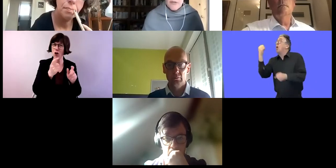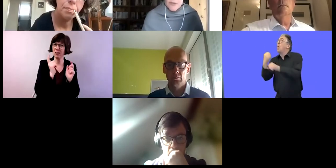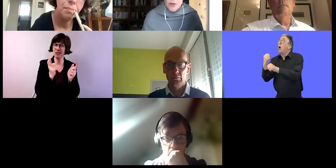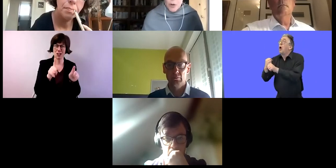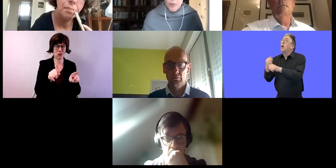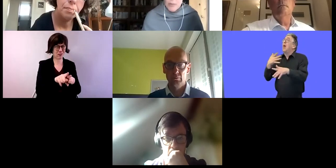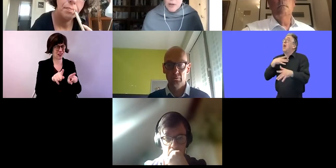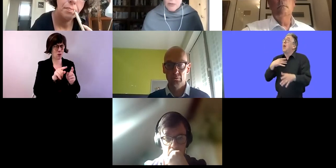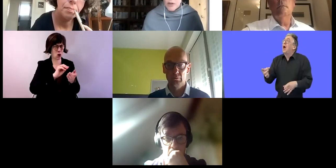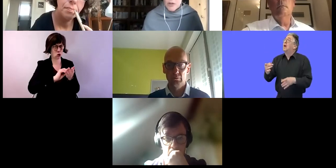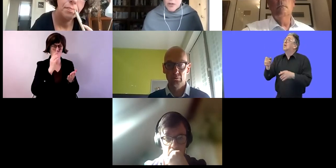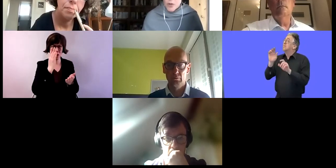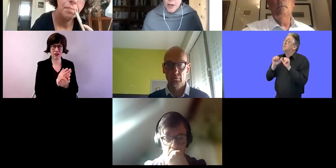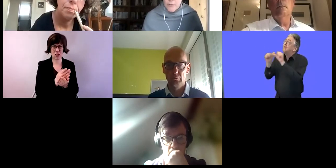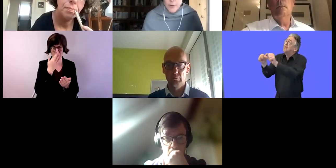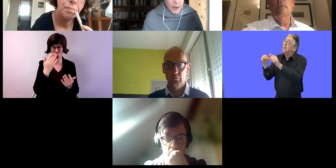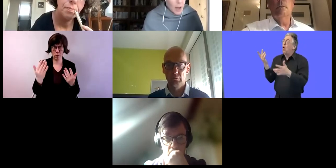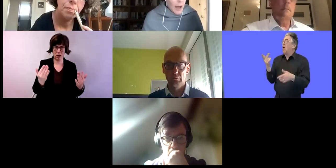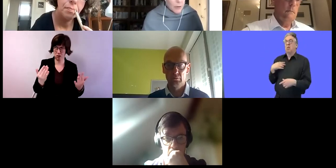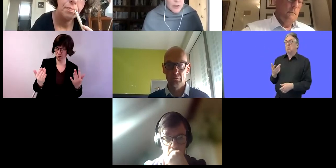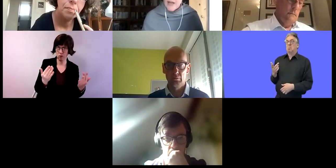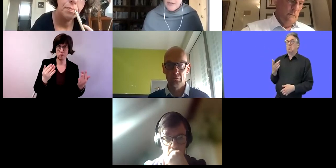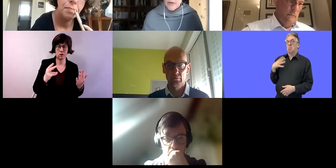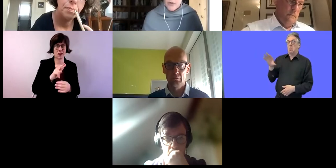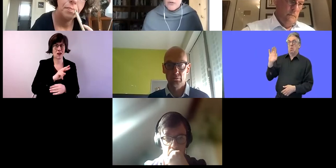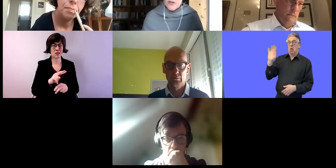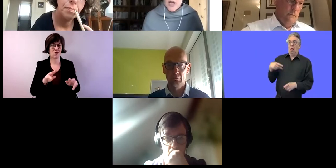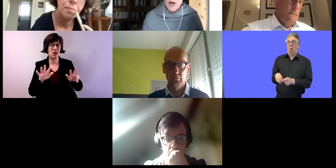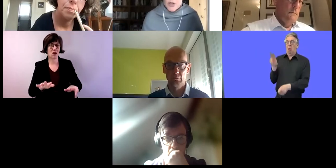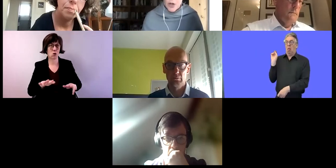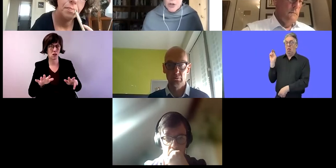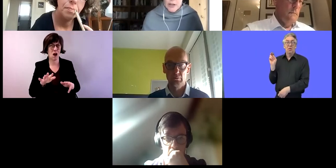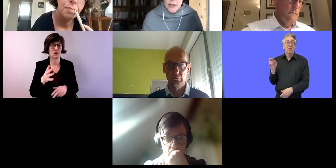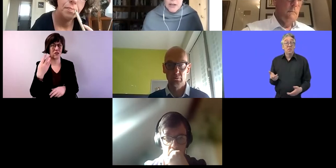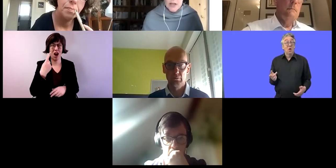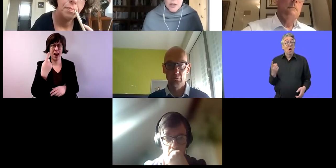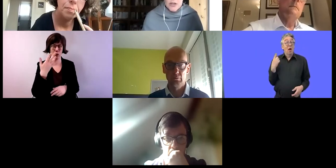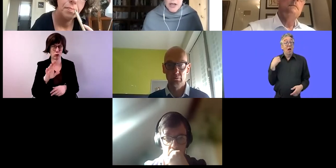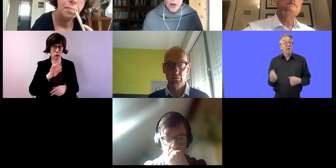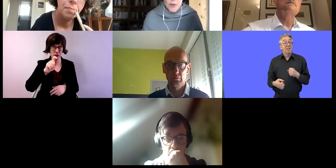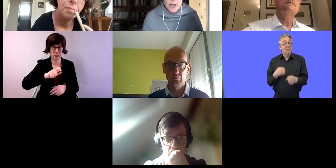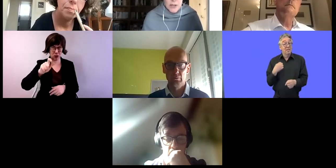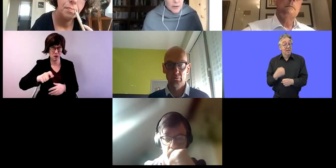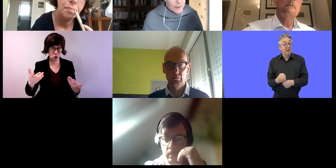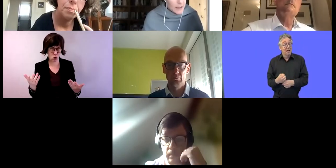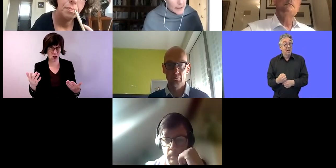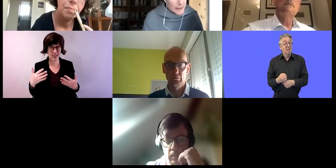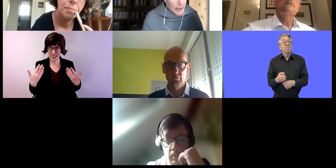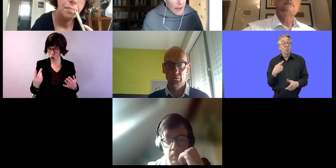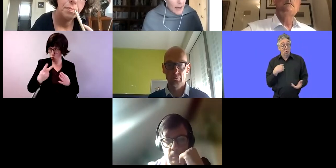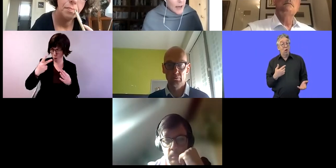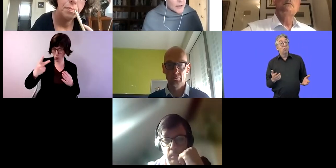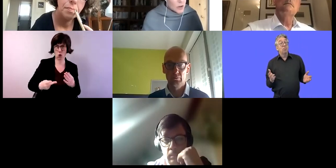nach Abschluss der Schule auch machen können. 2018 hatten wir 51 Personen, die ein solches Programm